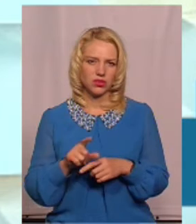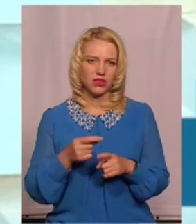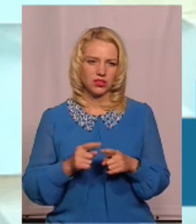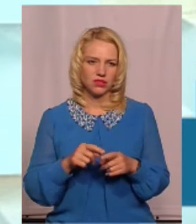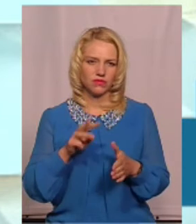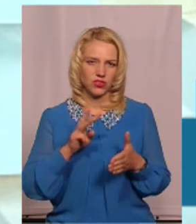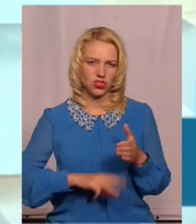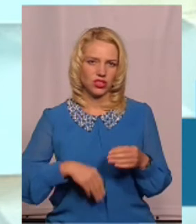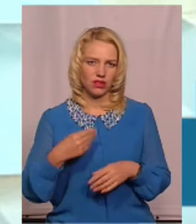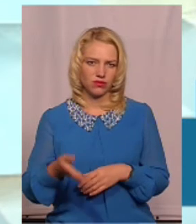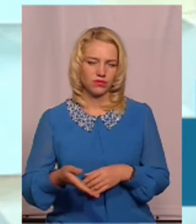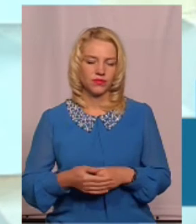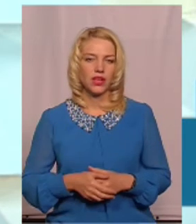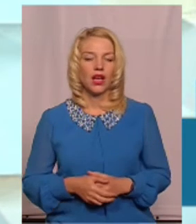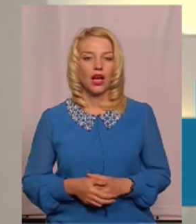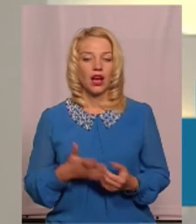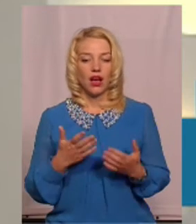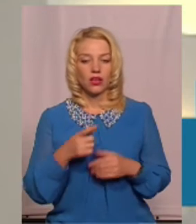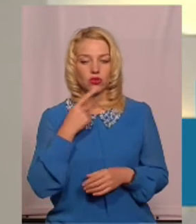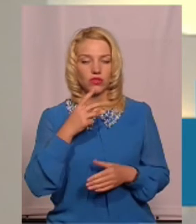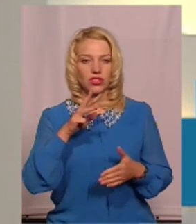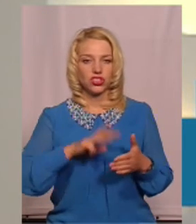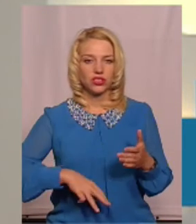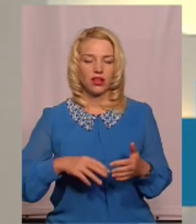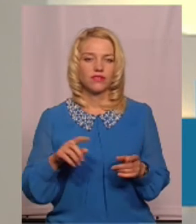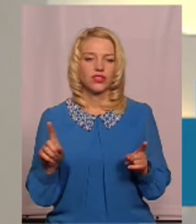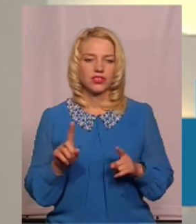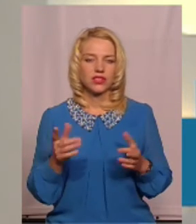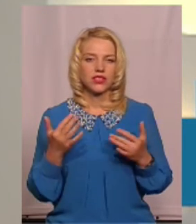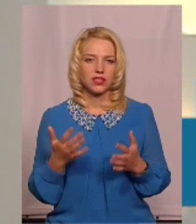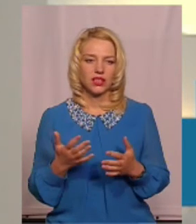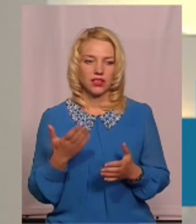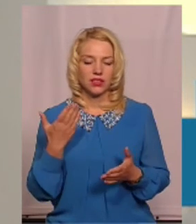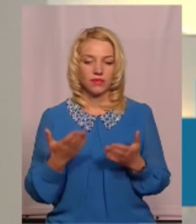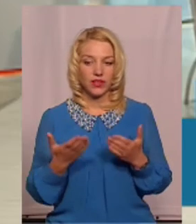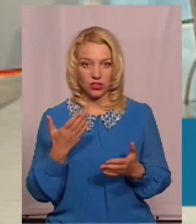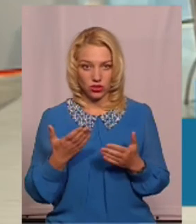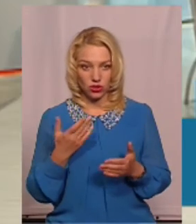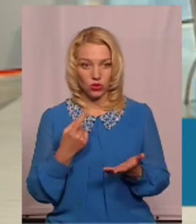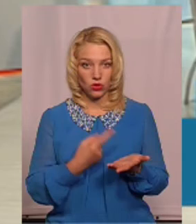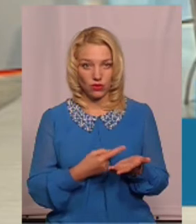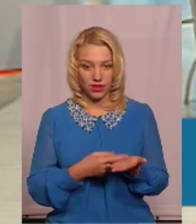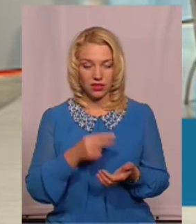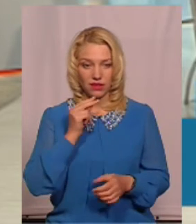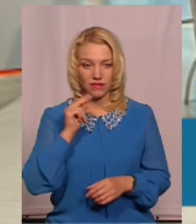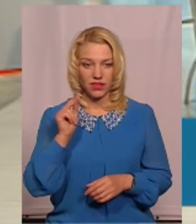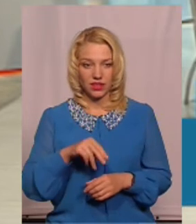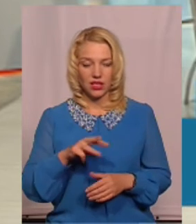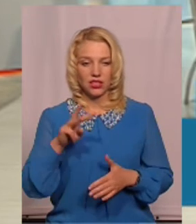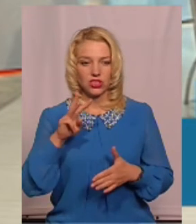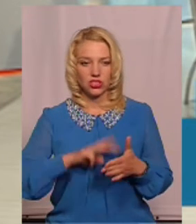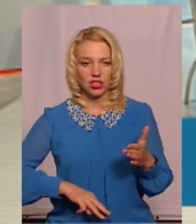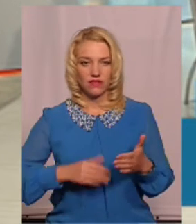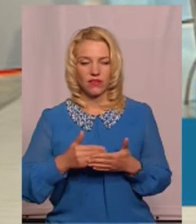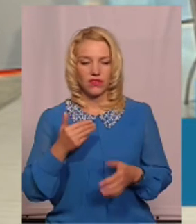обмежується штрафом. А якщо ми говоримо про штраф, то… Штраф складає, якщо, знову-таки, доведена вина, штраф